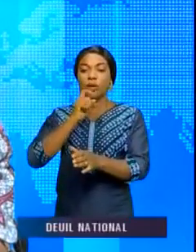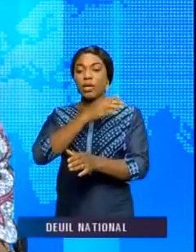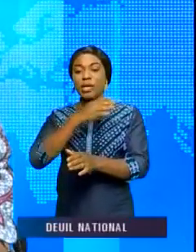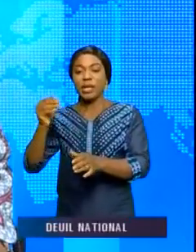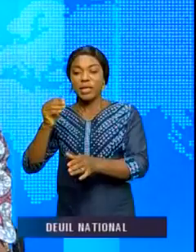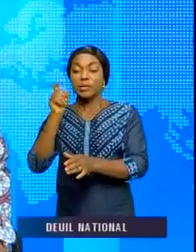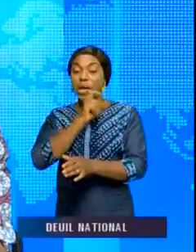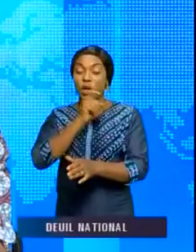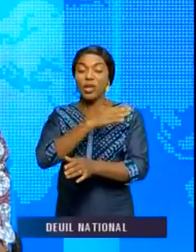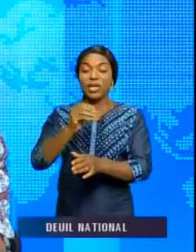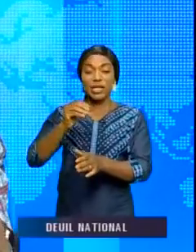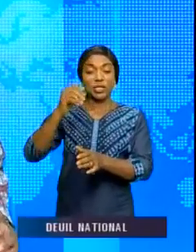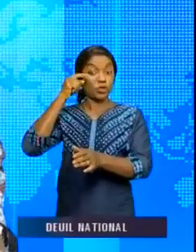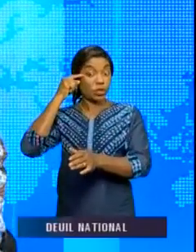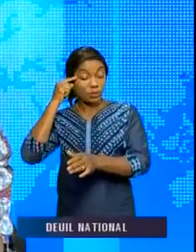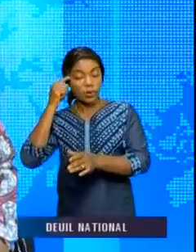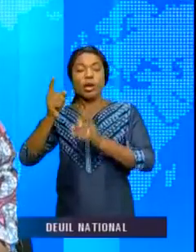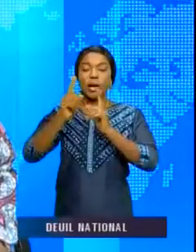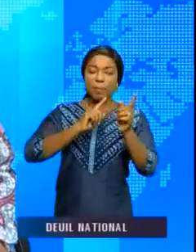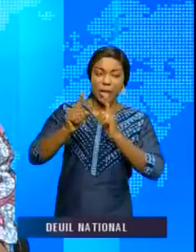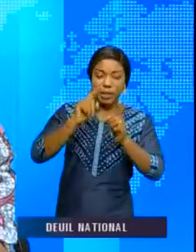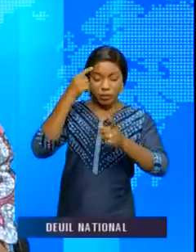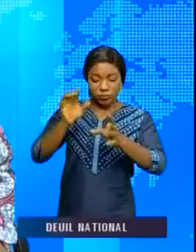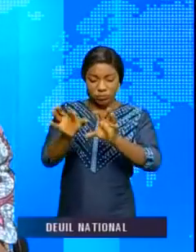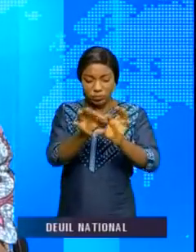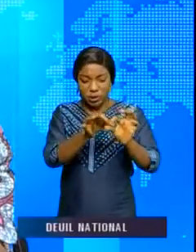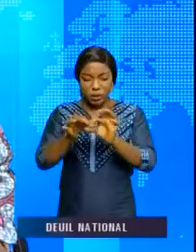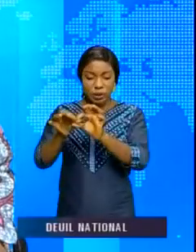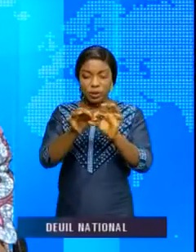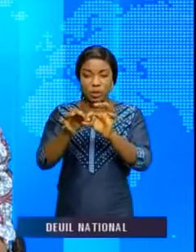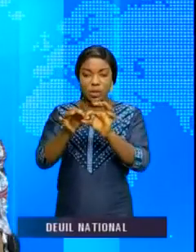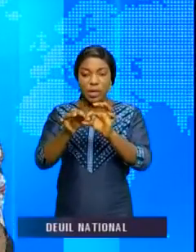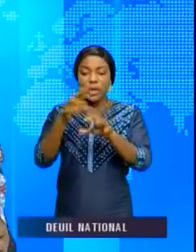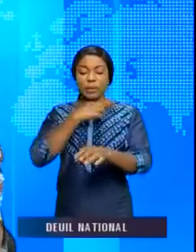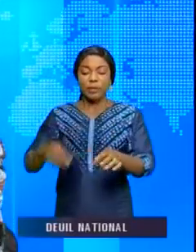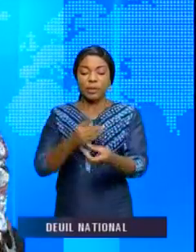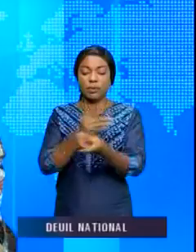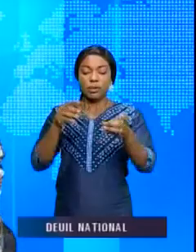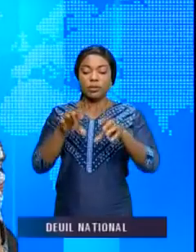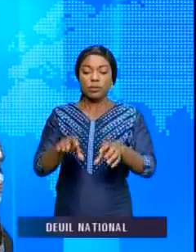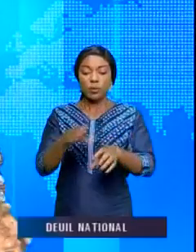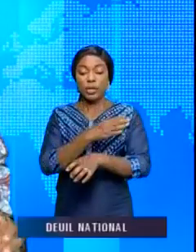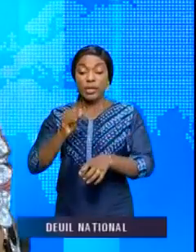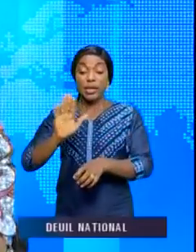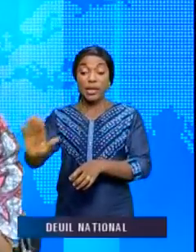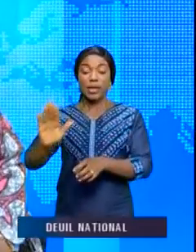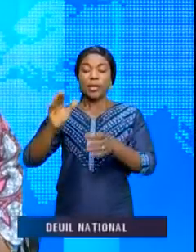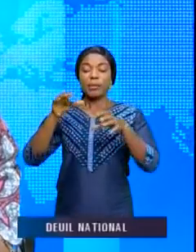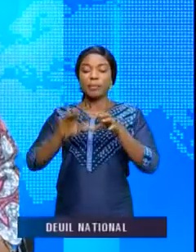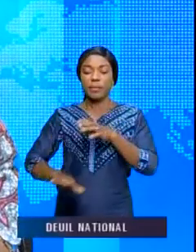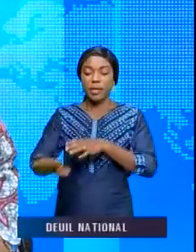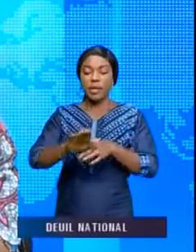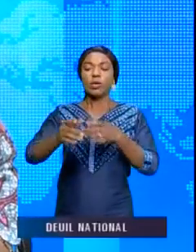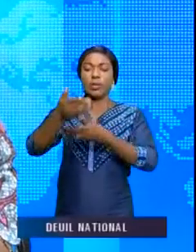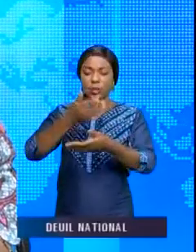Premier ministre, Samalou Kondé. La question liée à la coopération entre la République démocratique du Congo et leurs pays respectifs était au centre de leurs